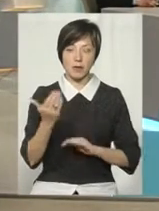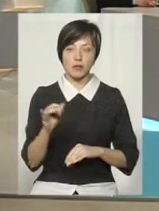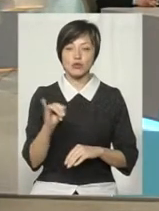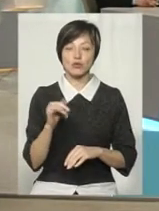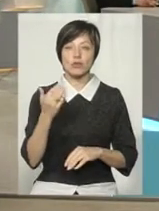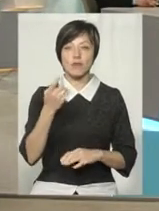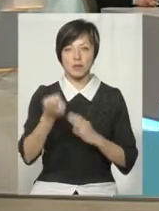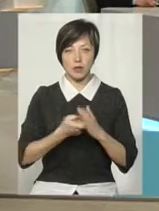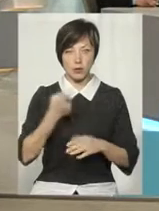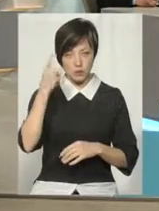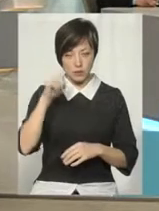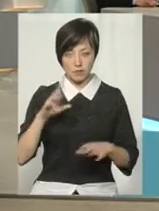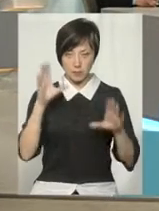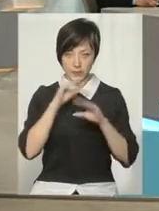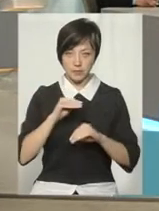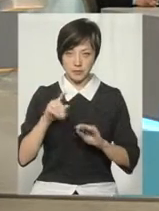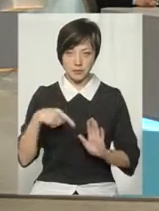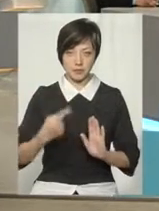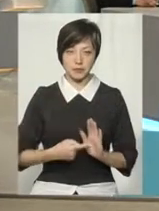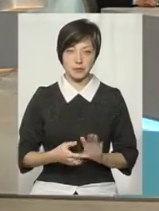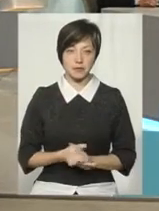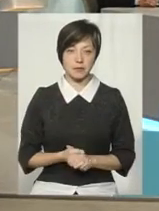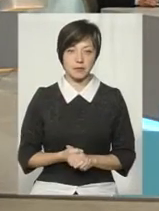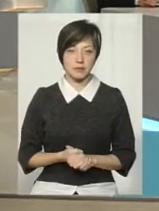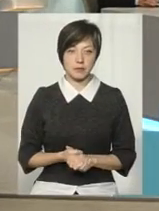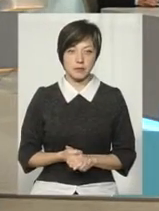що вам вдалося з'ясувати? Ну,